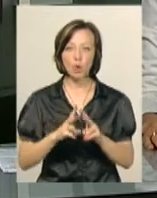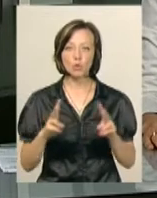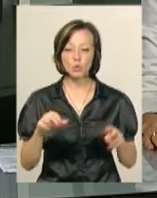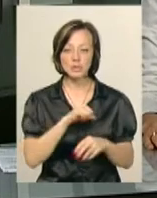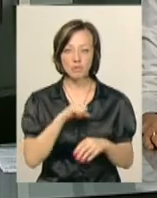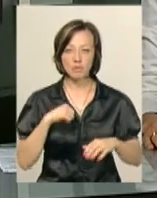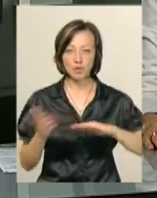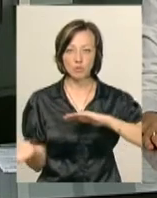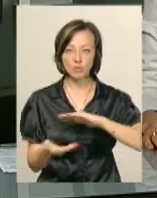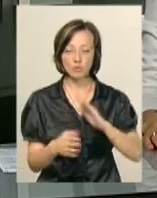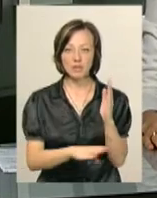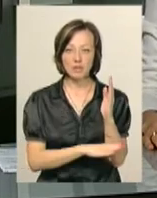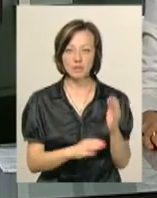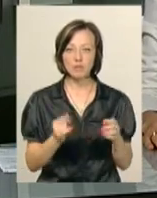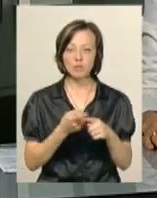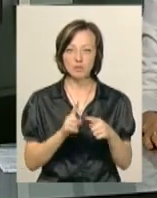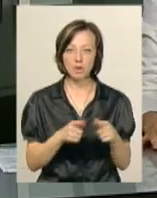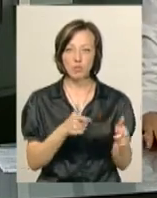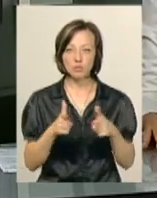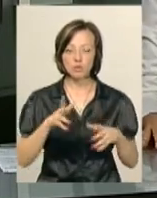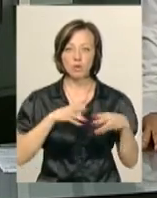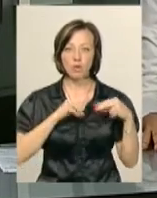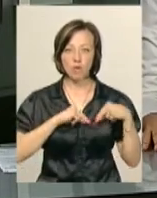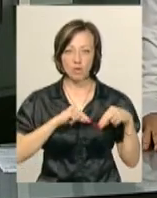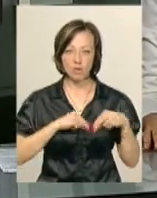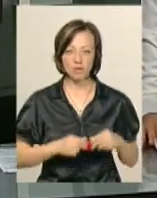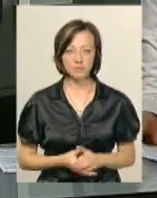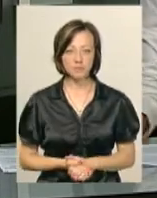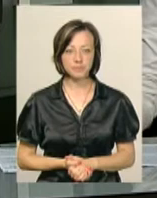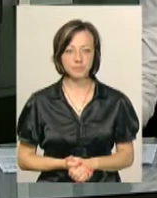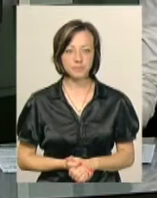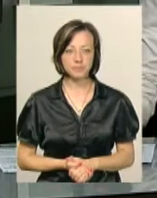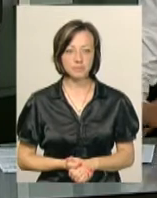самовільно зрубує дерева, сюжет про це готує моя колега Світлана Русіна.